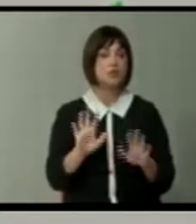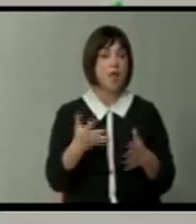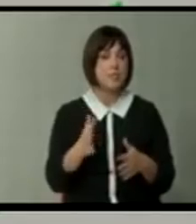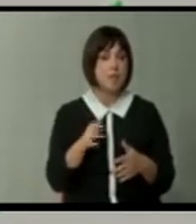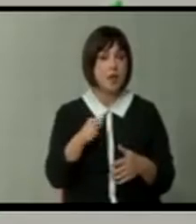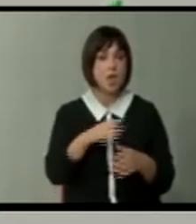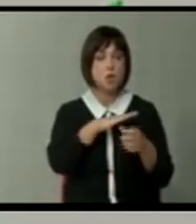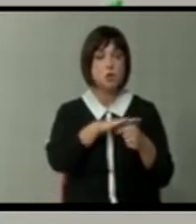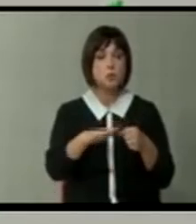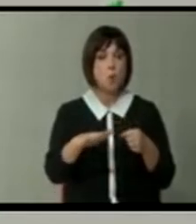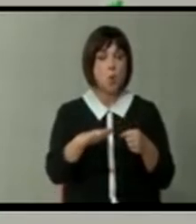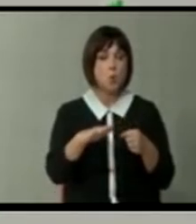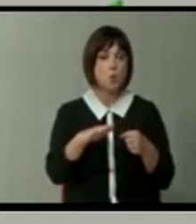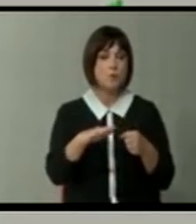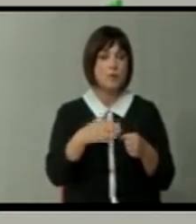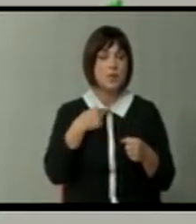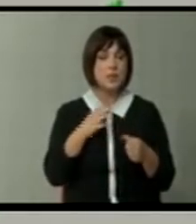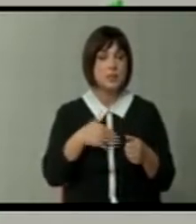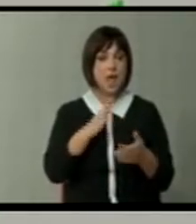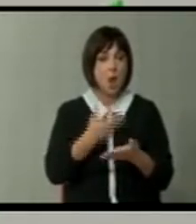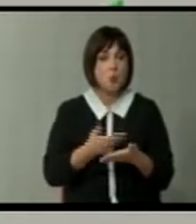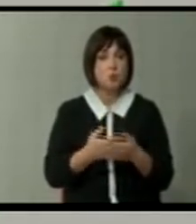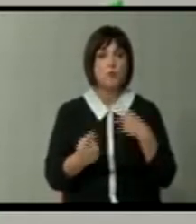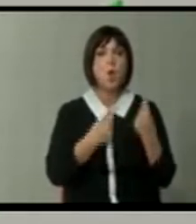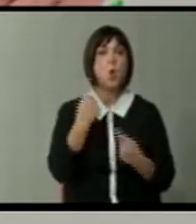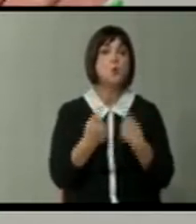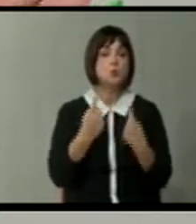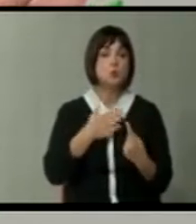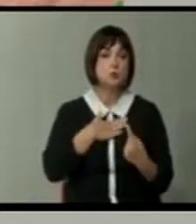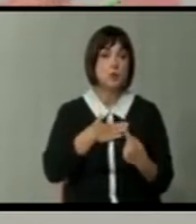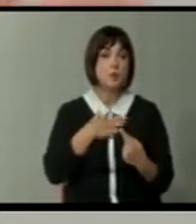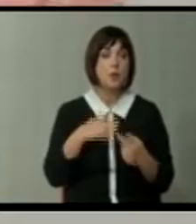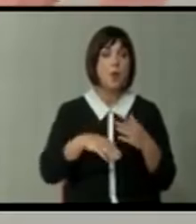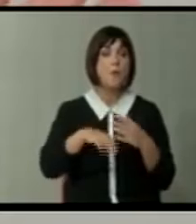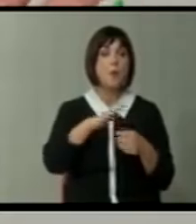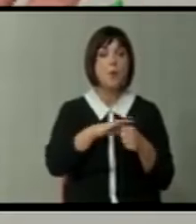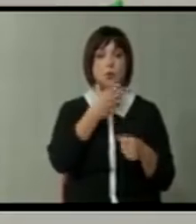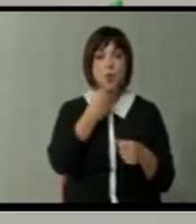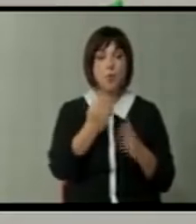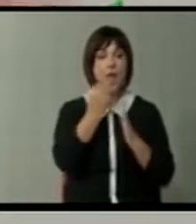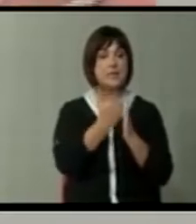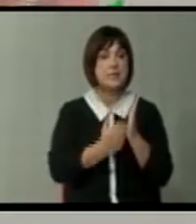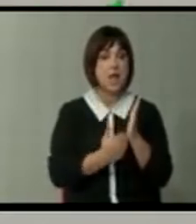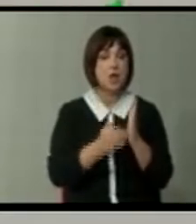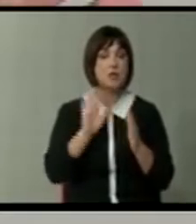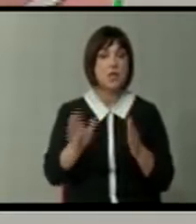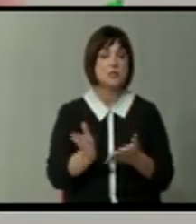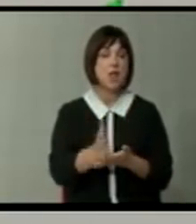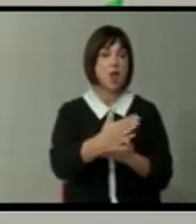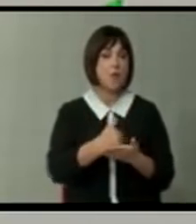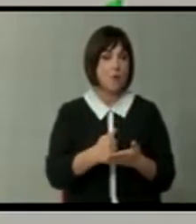исполнуваме најосновни услови, затоа што ние имаме полни убави и закони, нивната